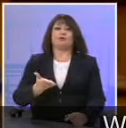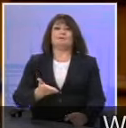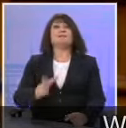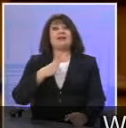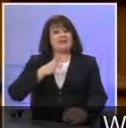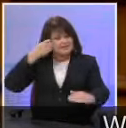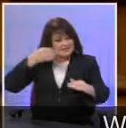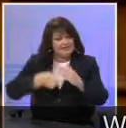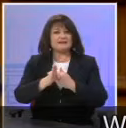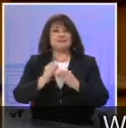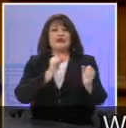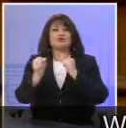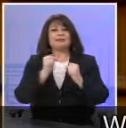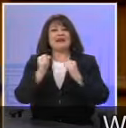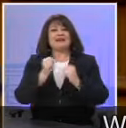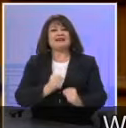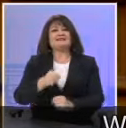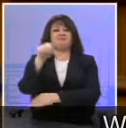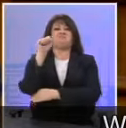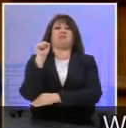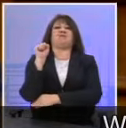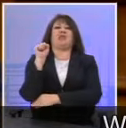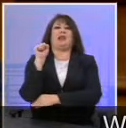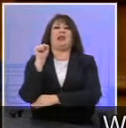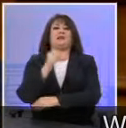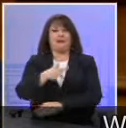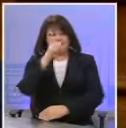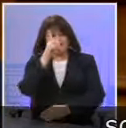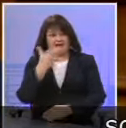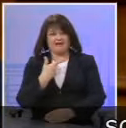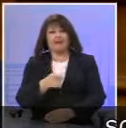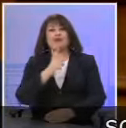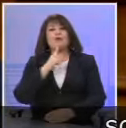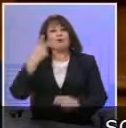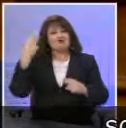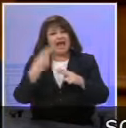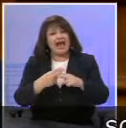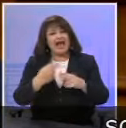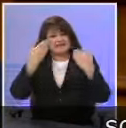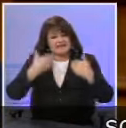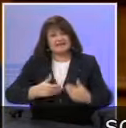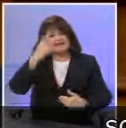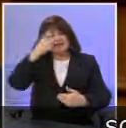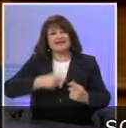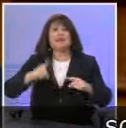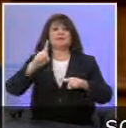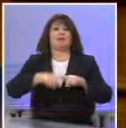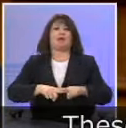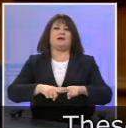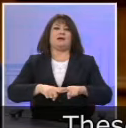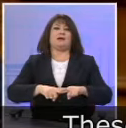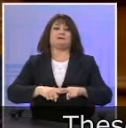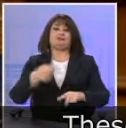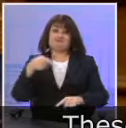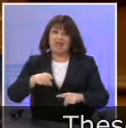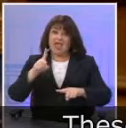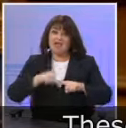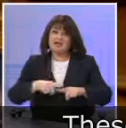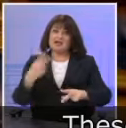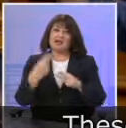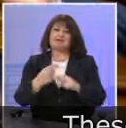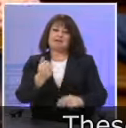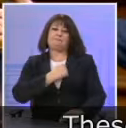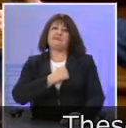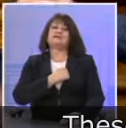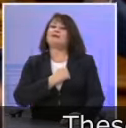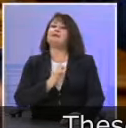Αλλά θα ξεπεράσουμε αυτή τη κρίση με το κεφάλι ψηλά και περήφανα, όπως μας αξίζει ως Έλληνες. Γιατί αυτές είναι οι ελληνικές αξίες,